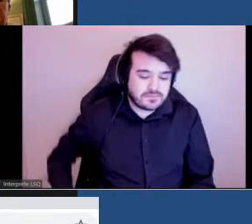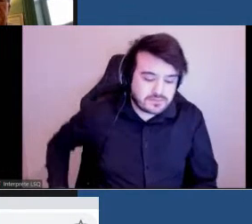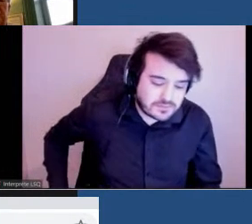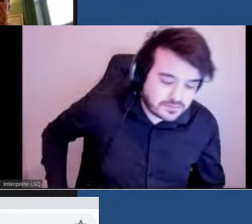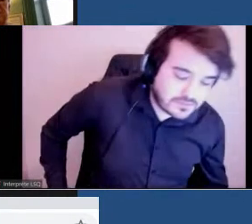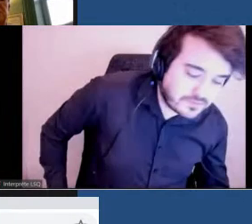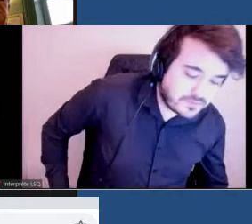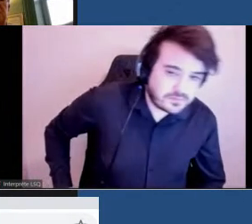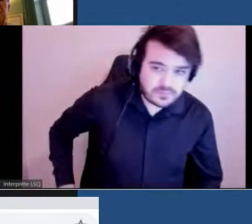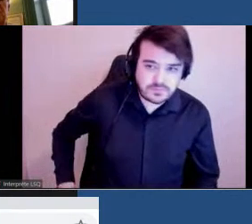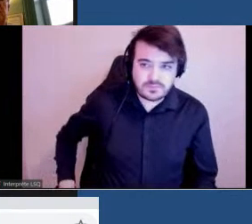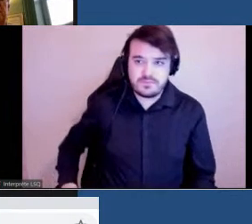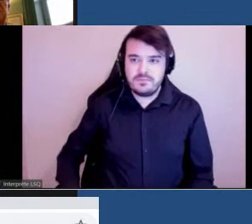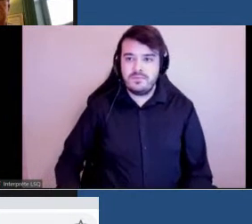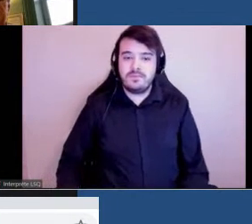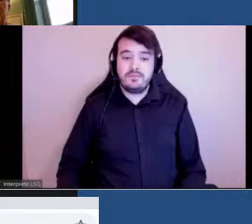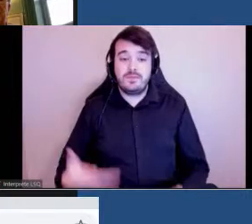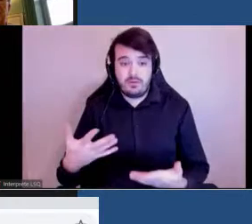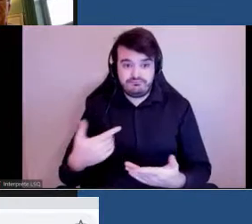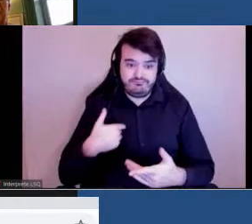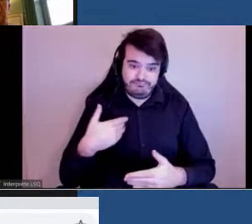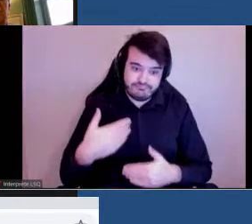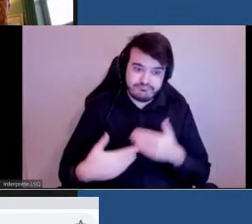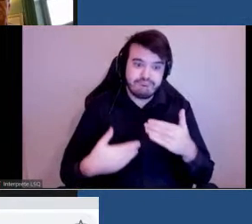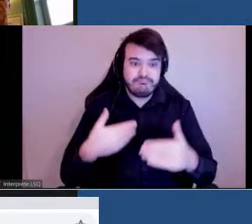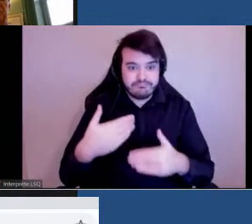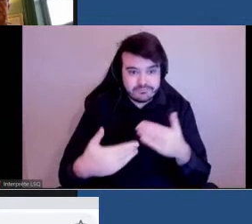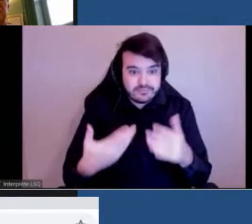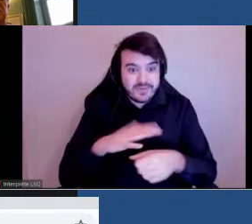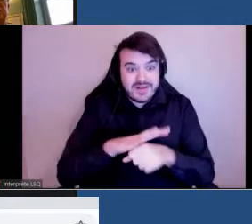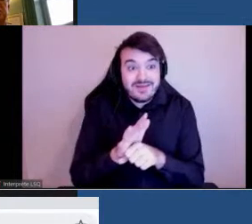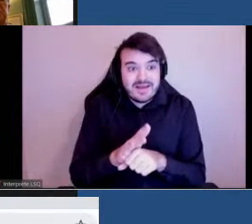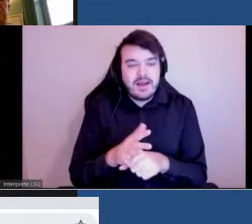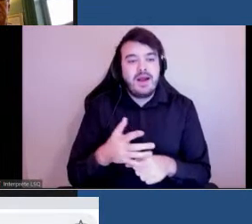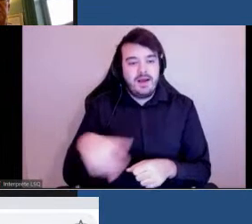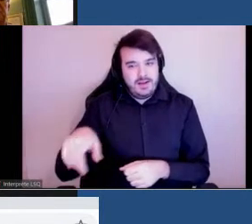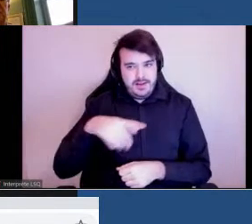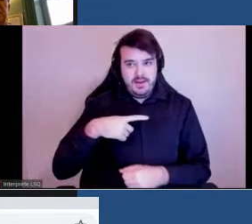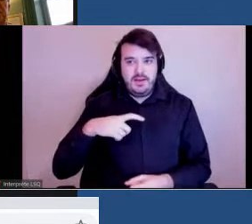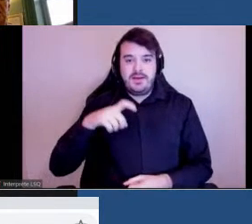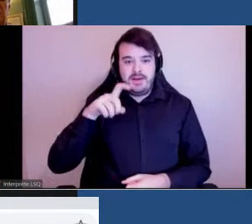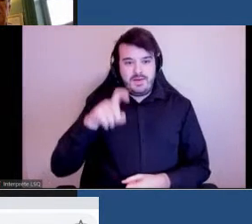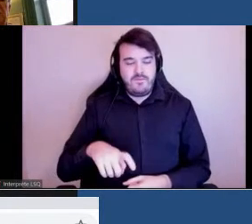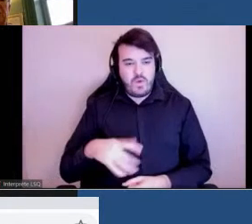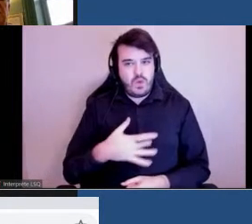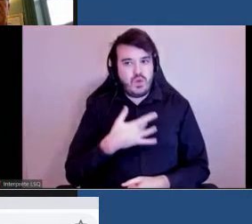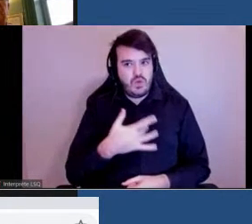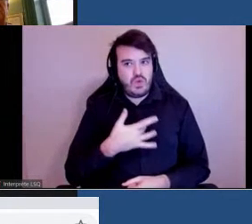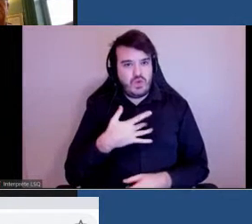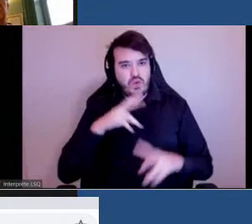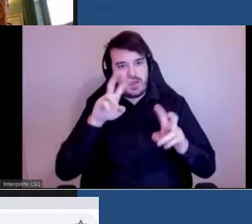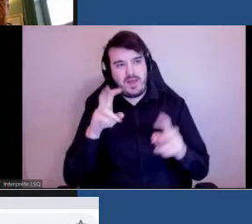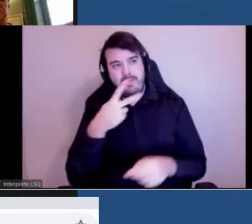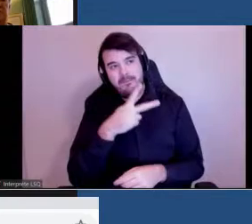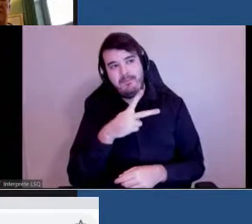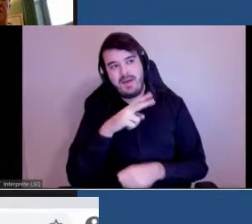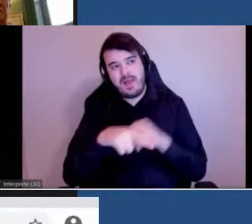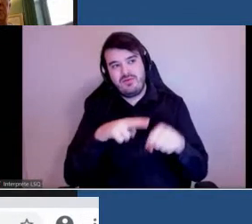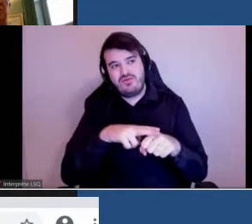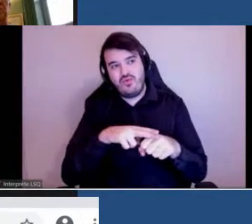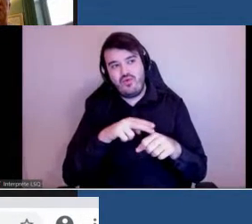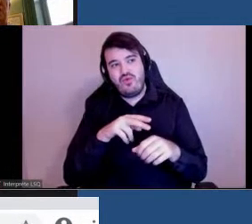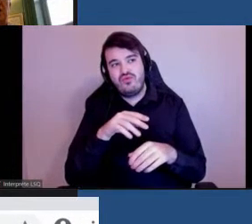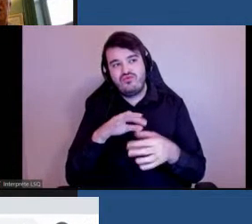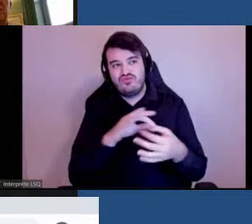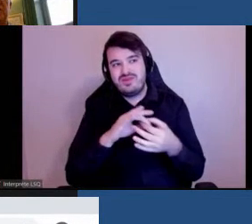Et au fur et à mesure que nous émergeons de cette pandémie, nous allons devoir prendre en compte ce thème des Nations unies pour la journée internationale